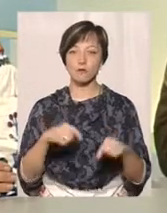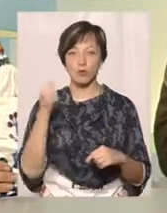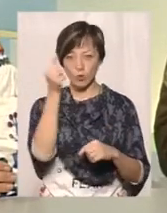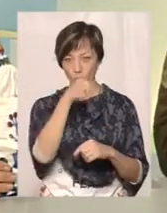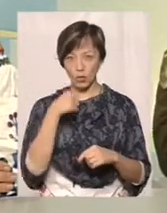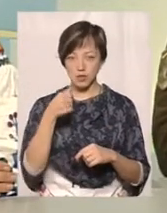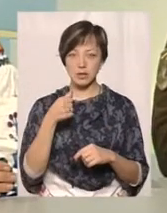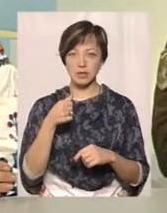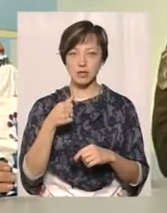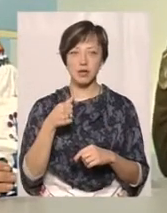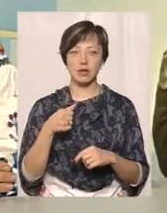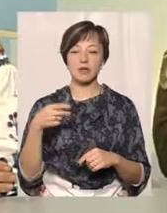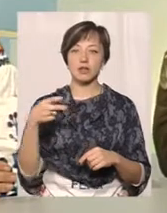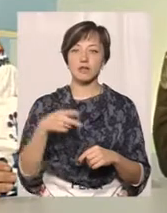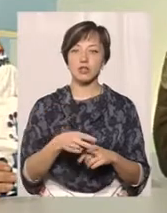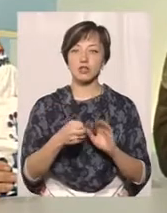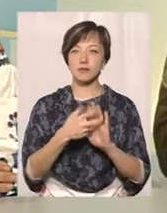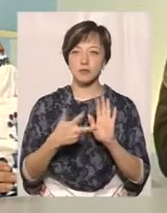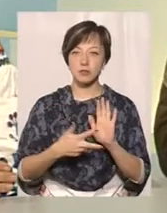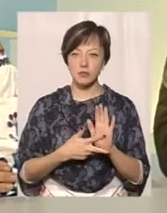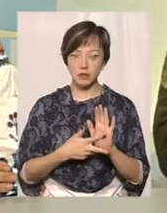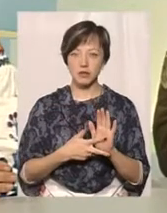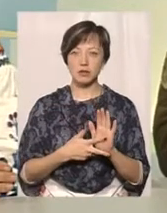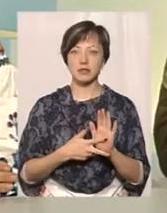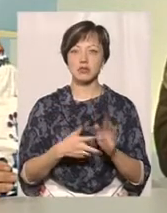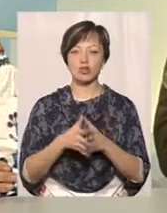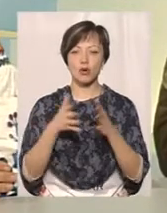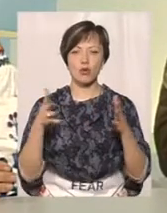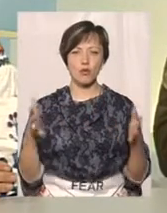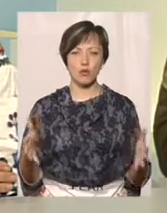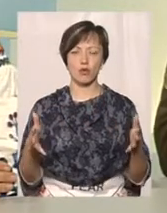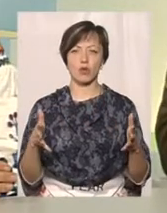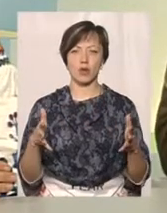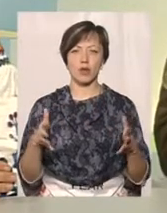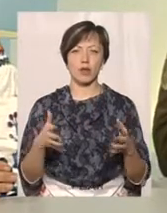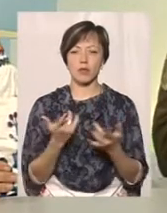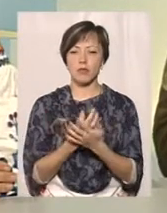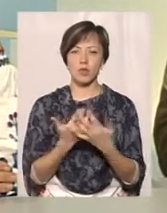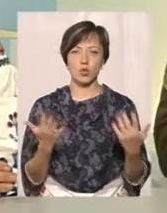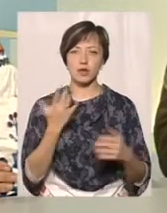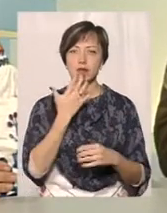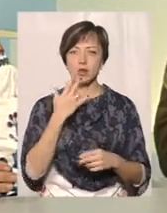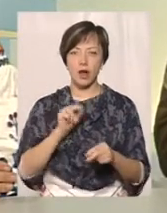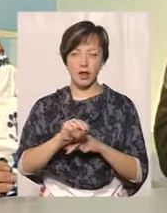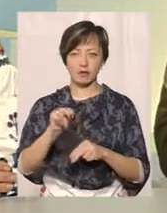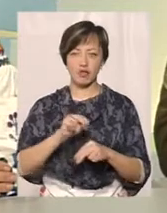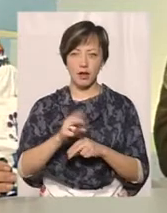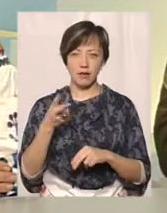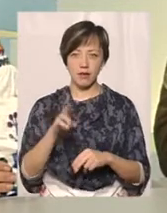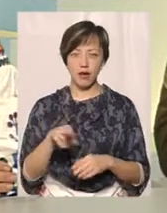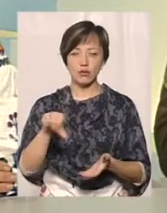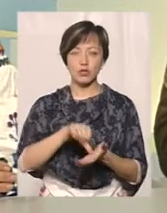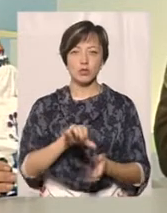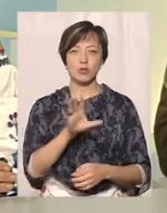році репідтрейден 2018, це були широкомасштабні мультинаціональні навчання, тому що там